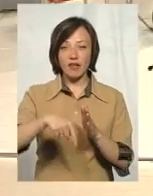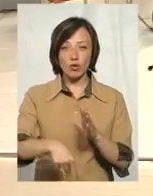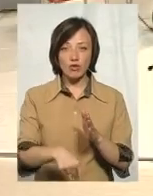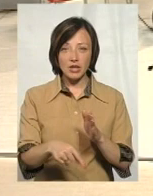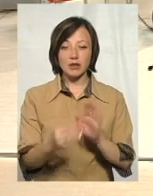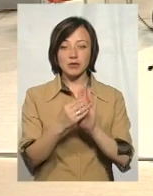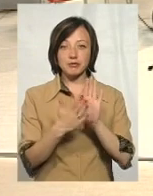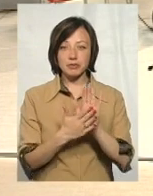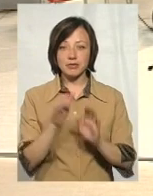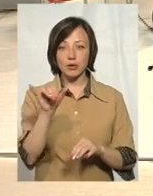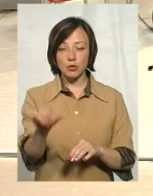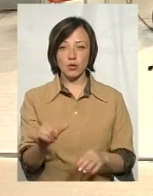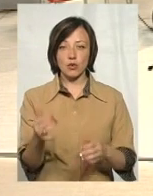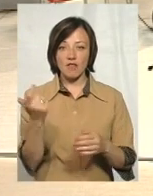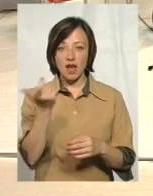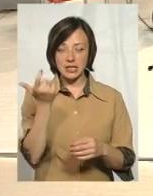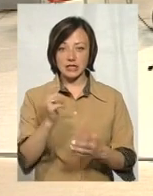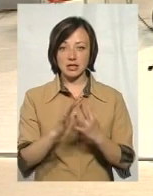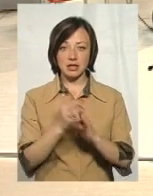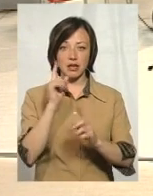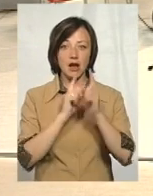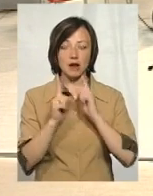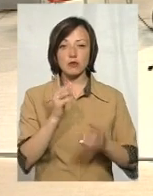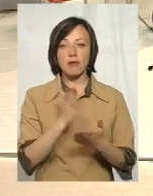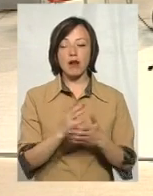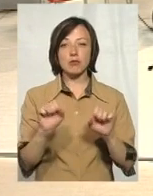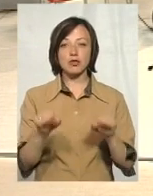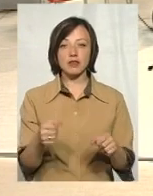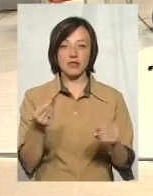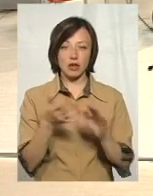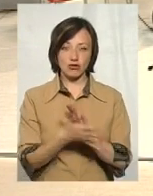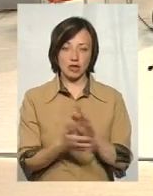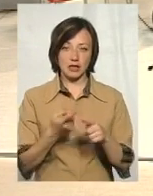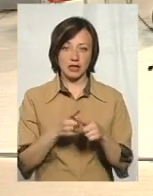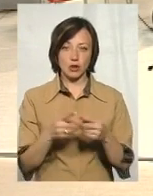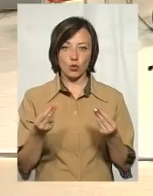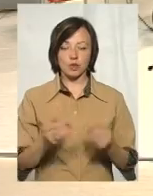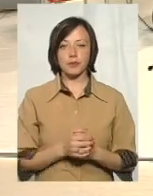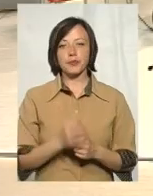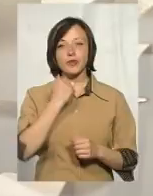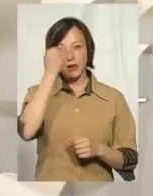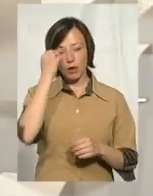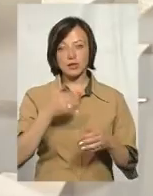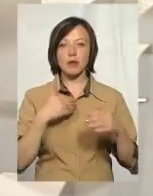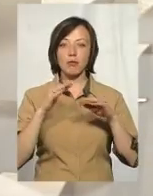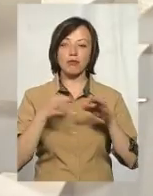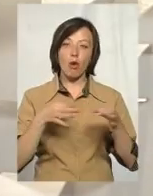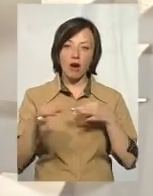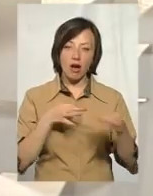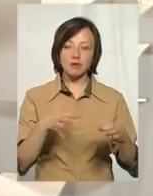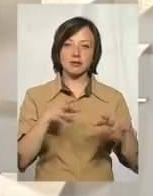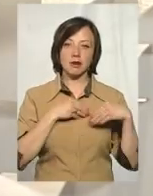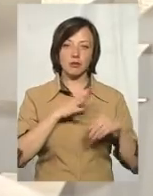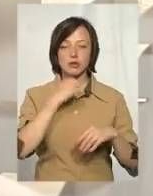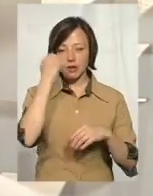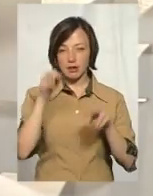ставити на баланс сільських рад, і щоб вони мали можливість витрачати на то кошти. Дякую вам за поради, дякую всім, хто був з нами.